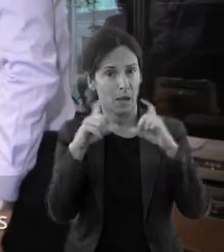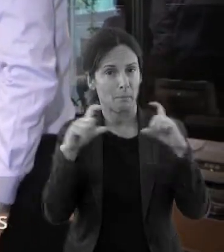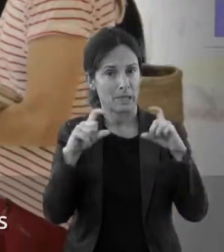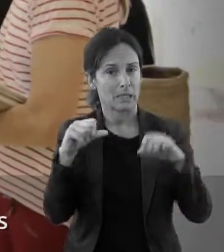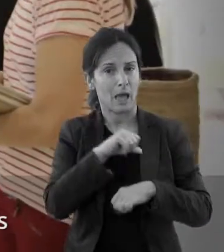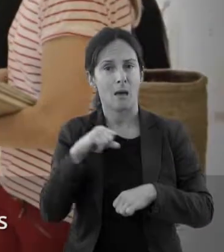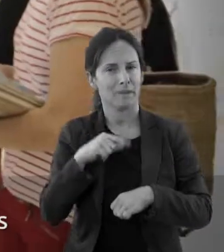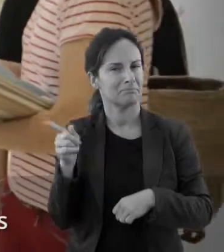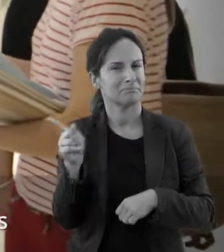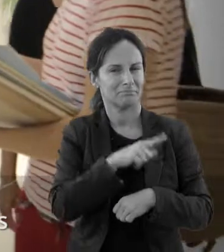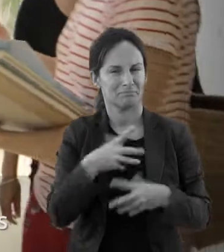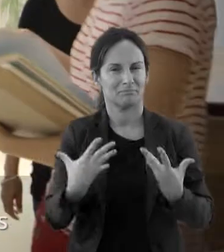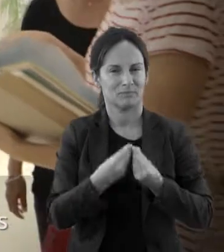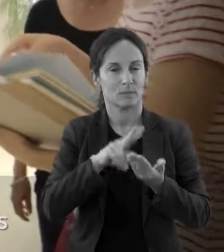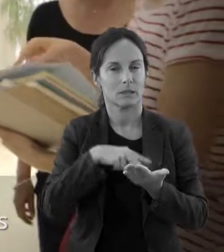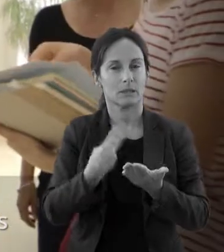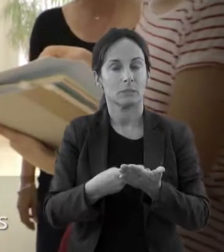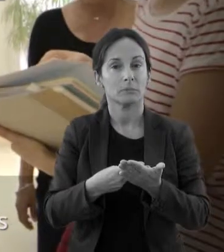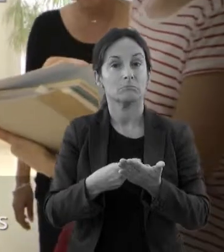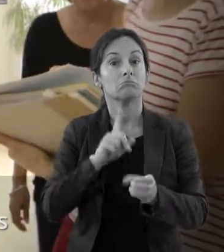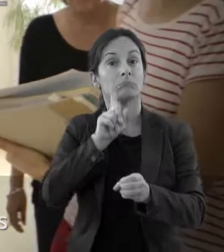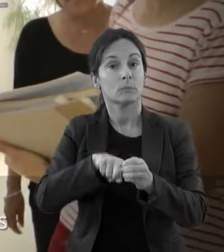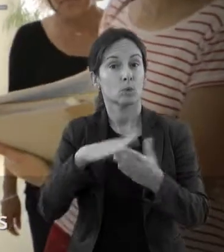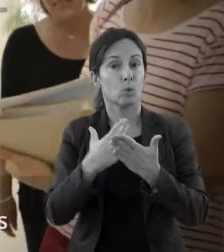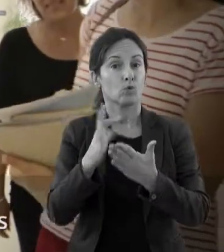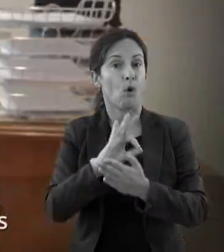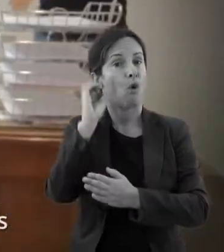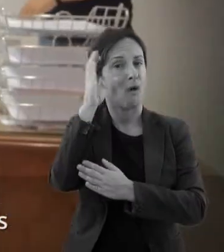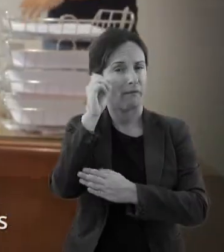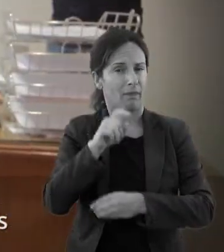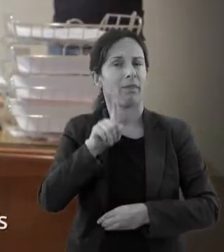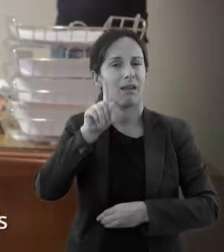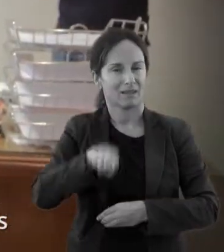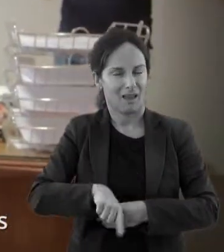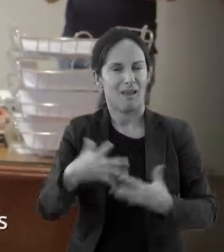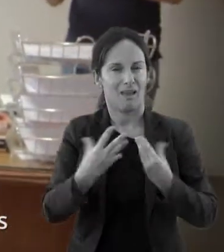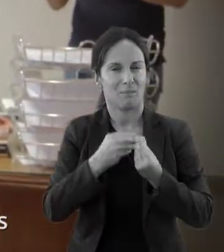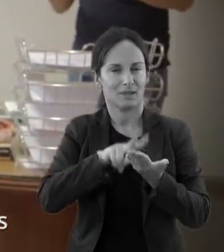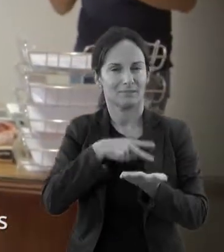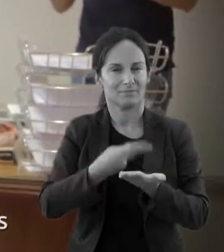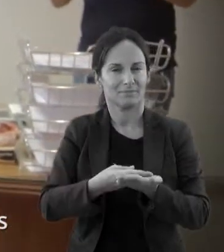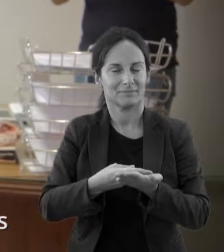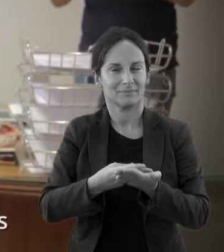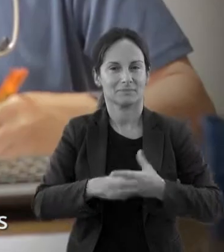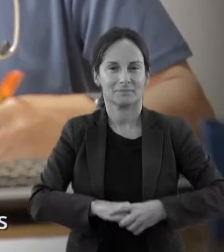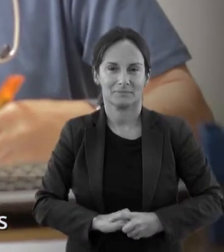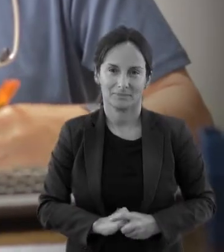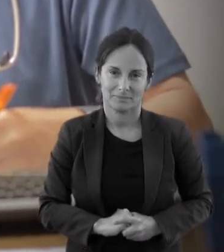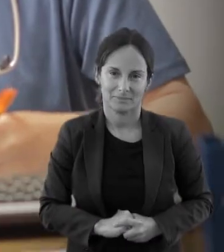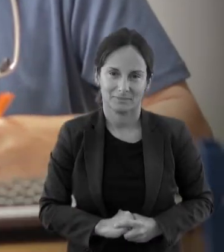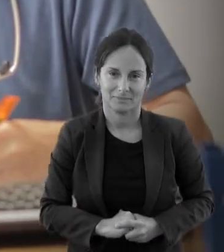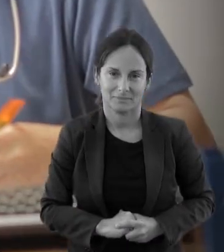privada, així com assistir a cursos, conferències, etc., mitjançant un intèrpret de llengua de signes.